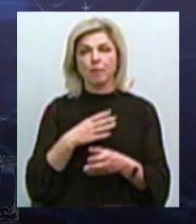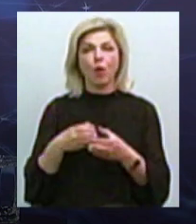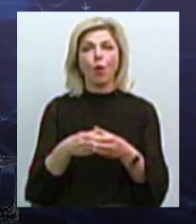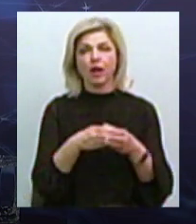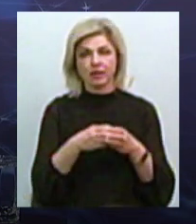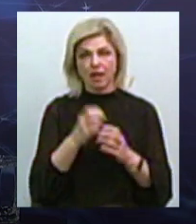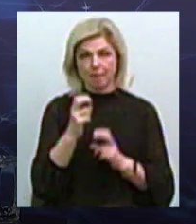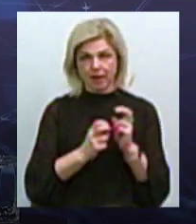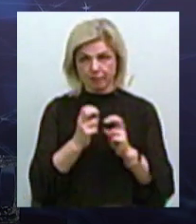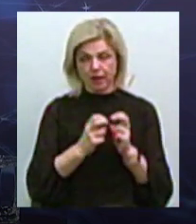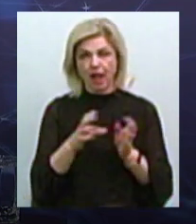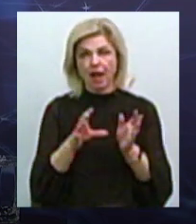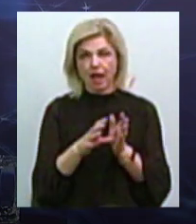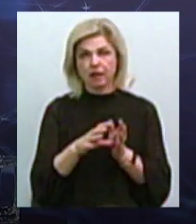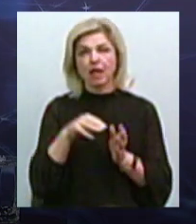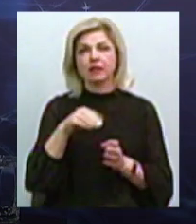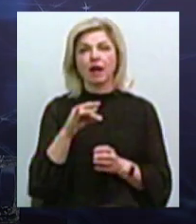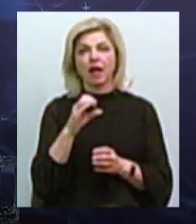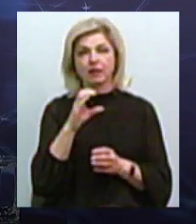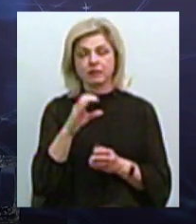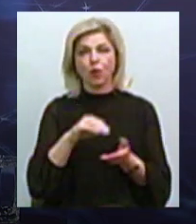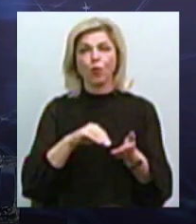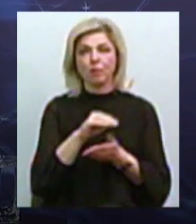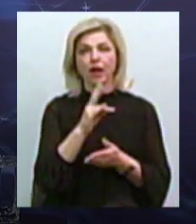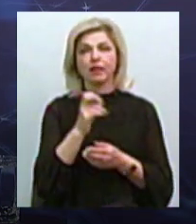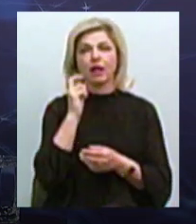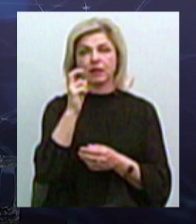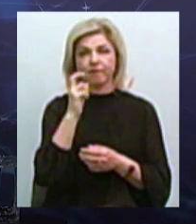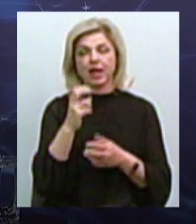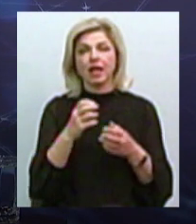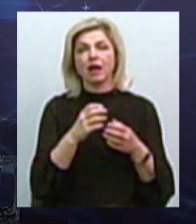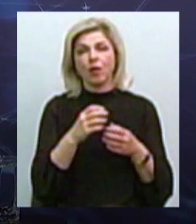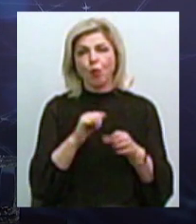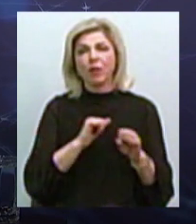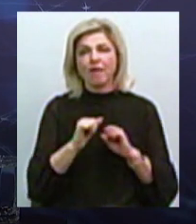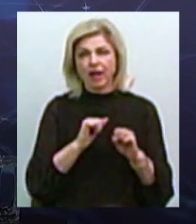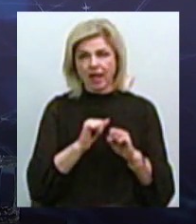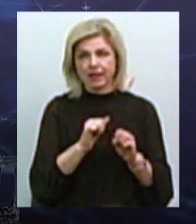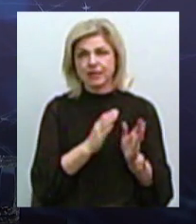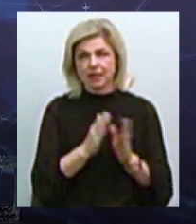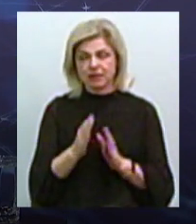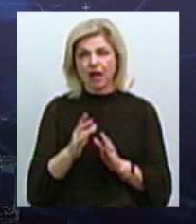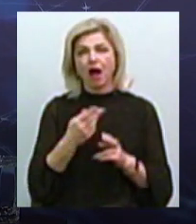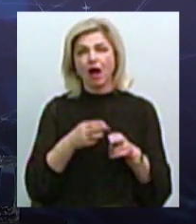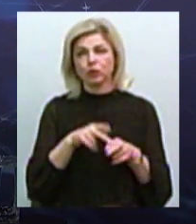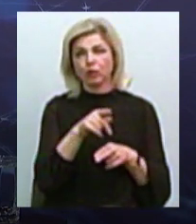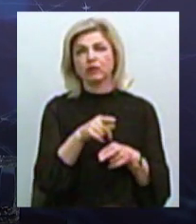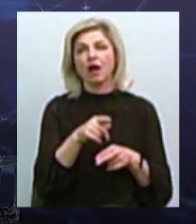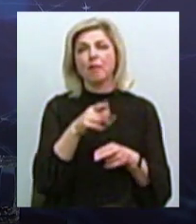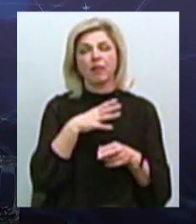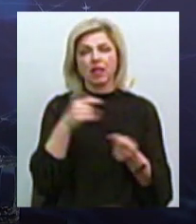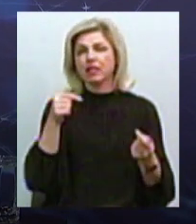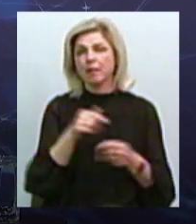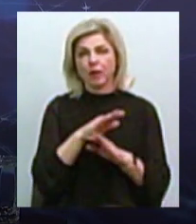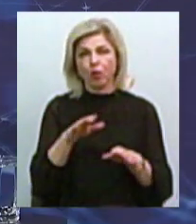«Електротранс». Ми закупили на цей трамвай систему управління, которая була непригодна при закупці цього